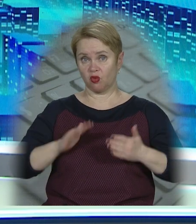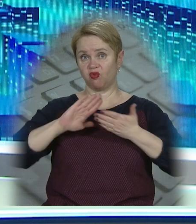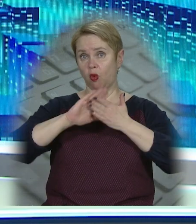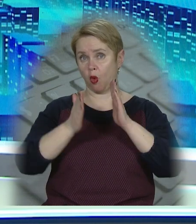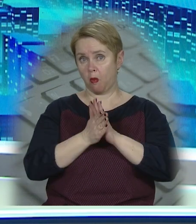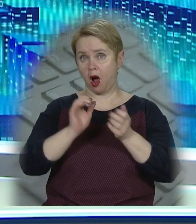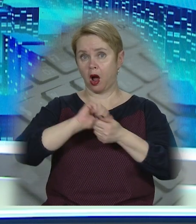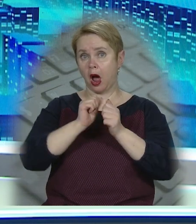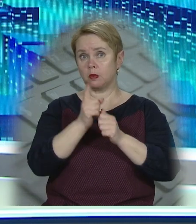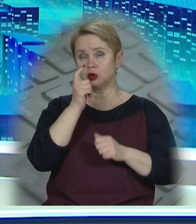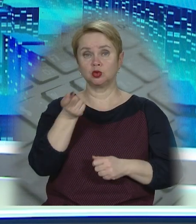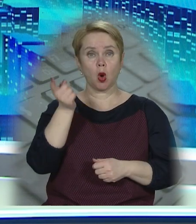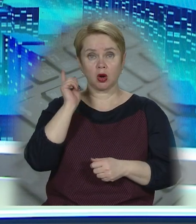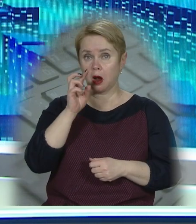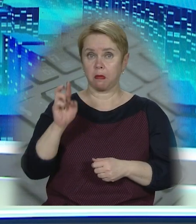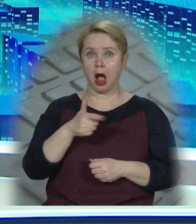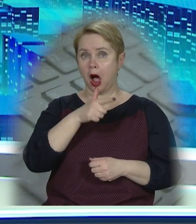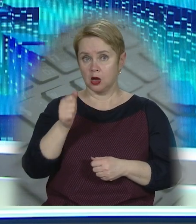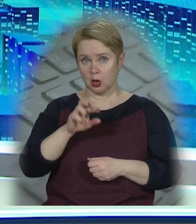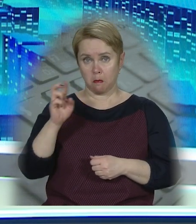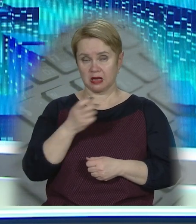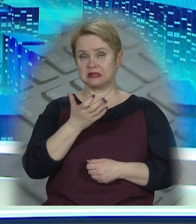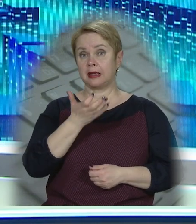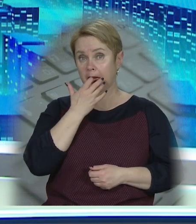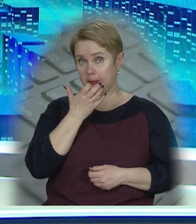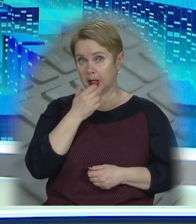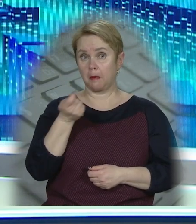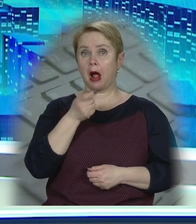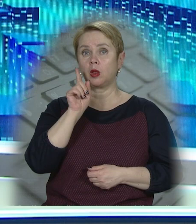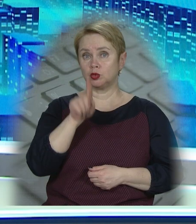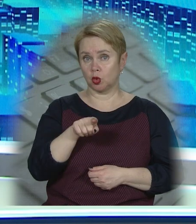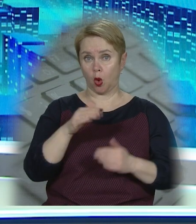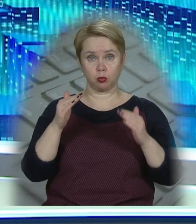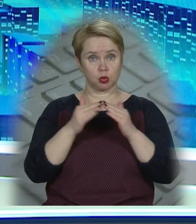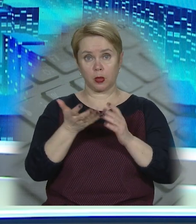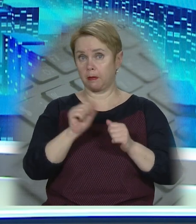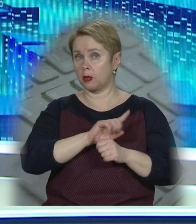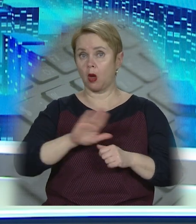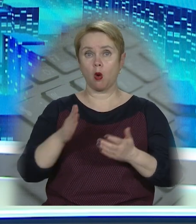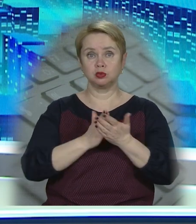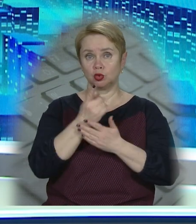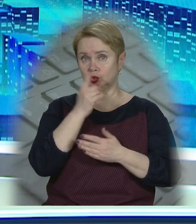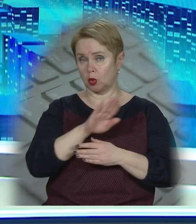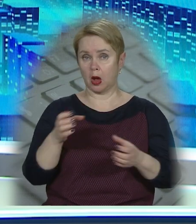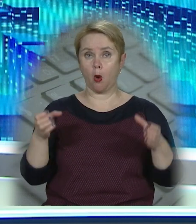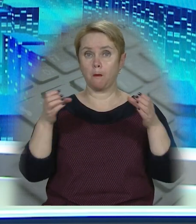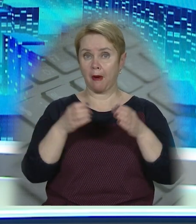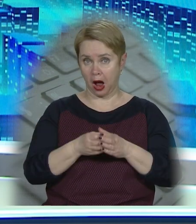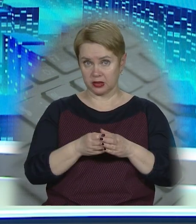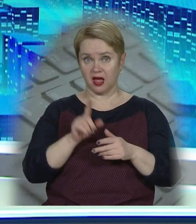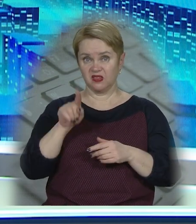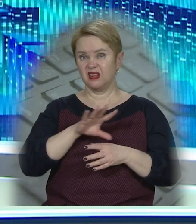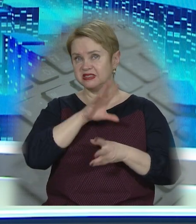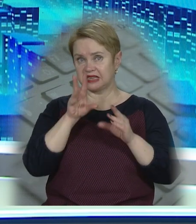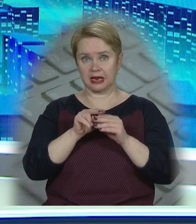живуть в умовах кам'яного століття – без газу та майже без тепла. Мало того, будівлю не береться обслуговувати жодна компанія.